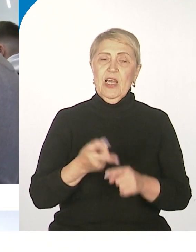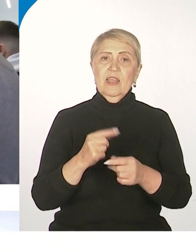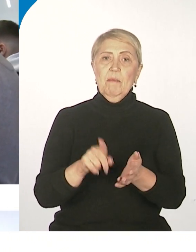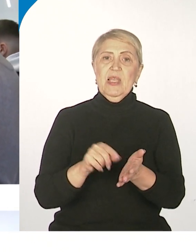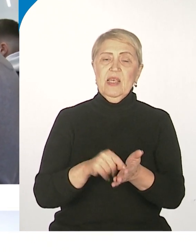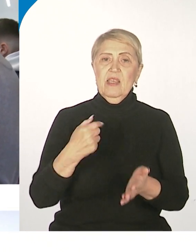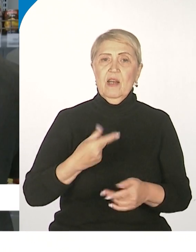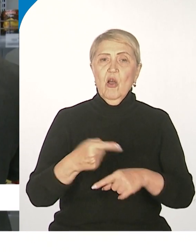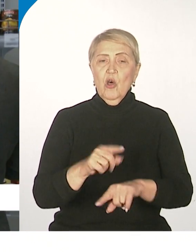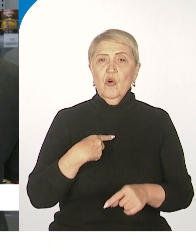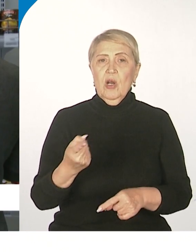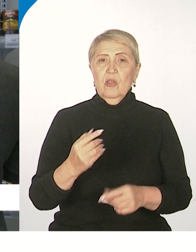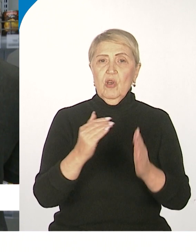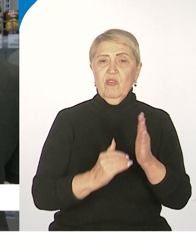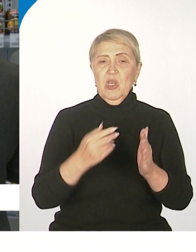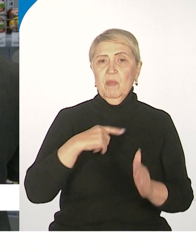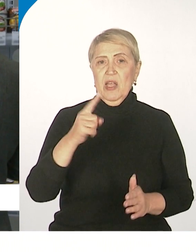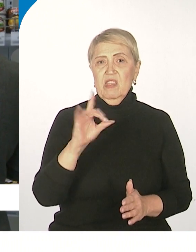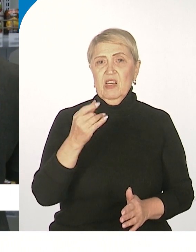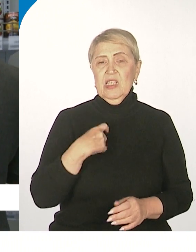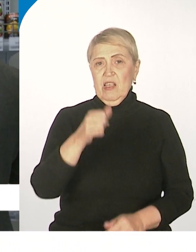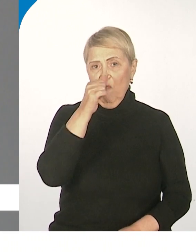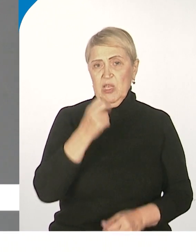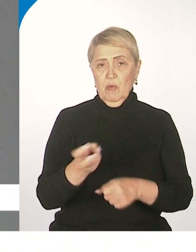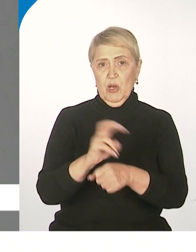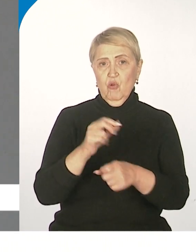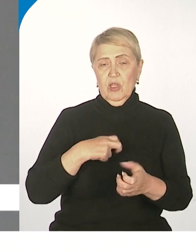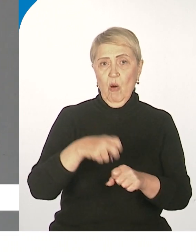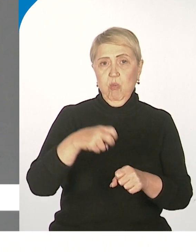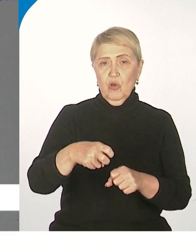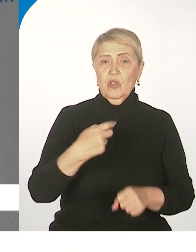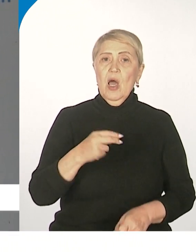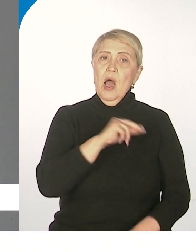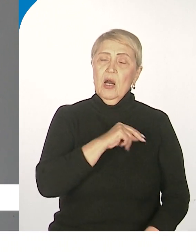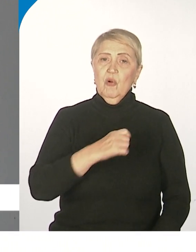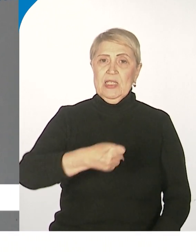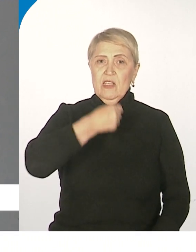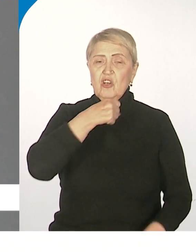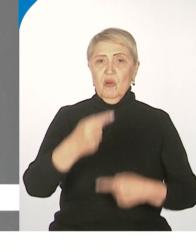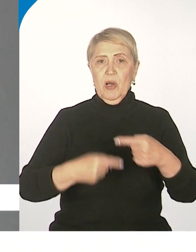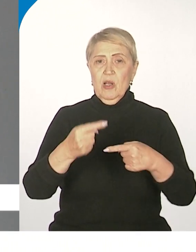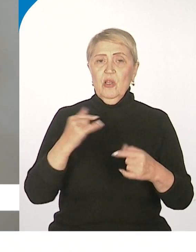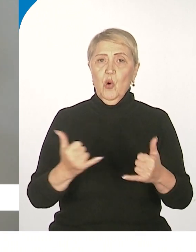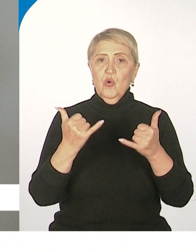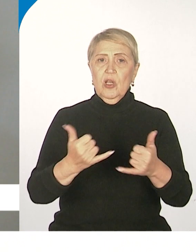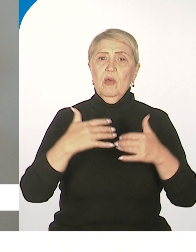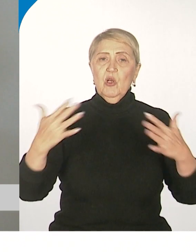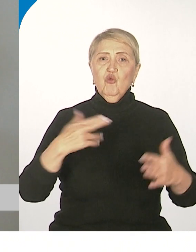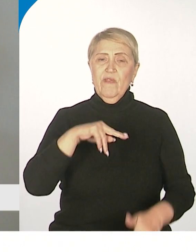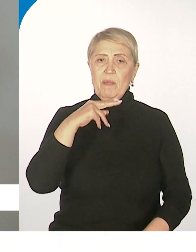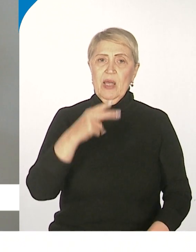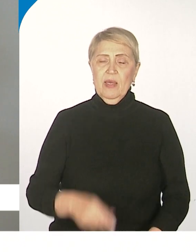пенсионеры, которые минимум раз в месяц приходят на почту. Работе со старшим поколением здесь уделяют большое внимание. Это